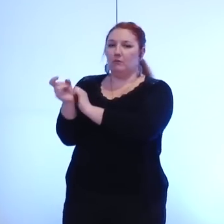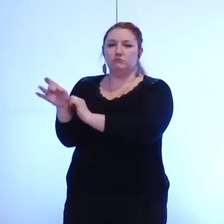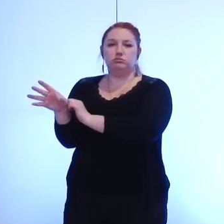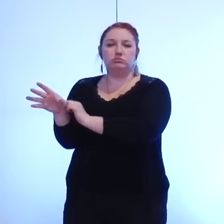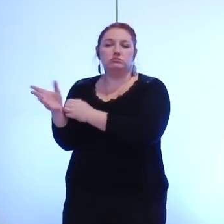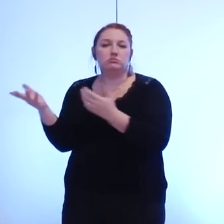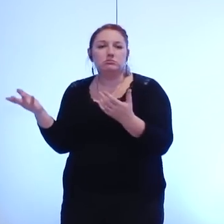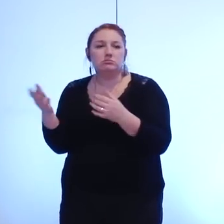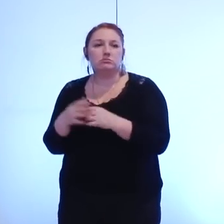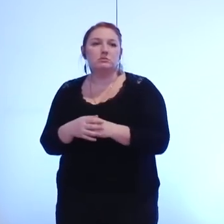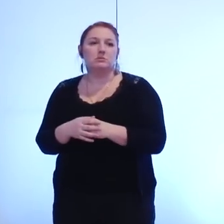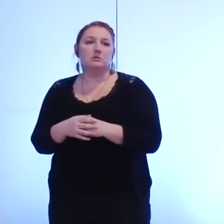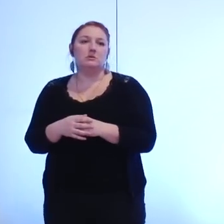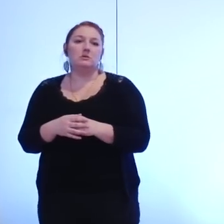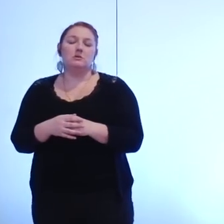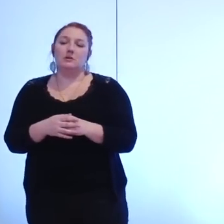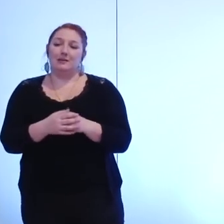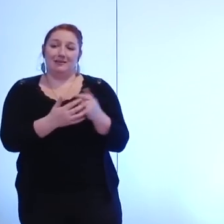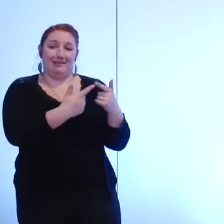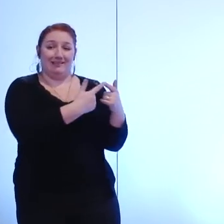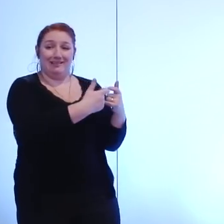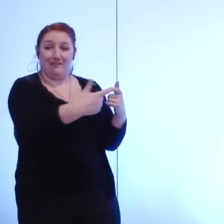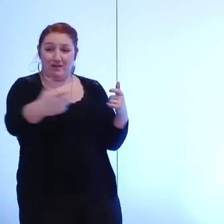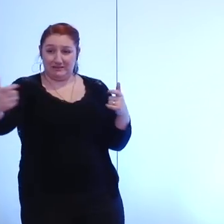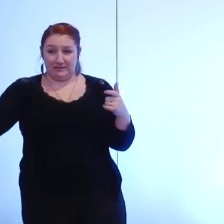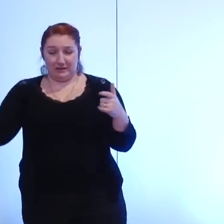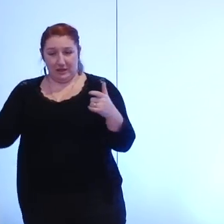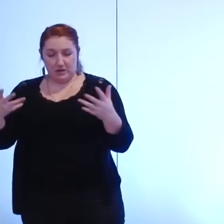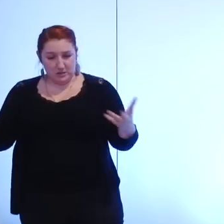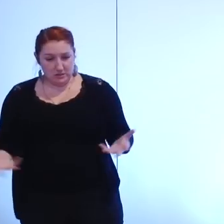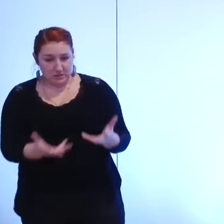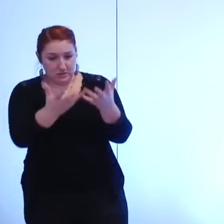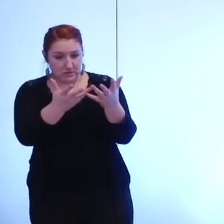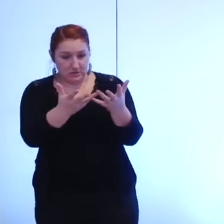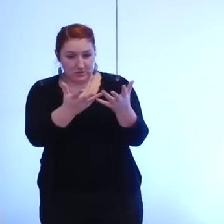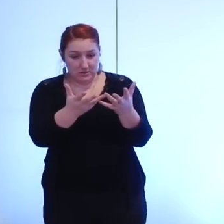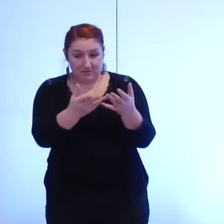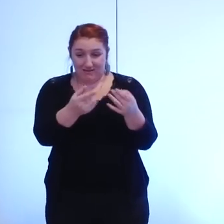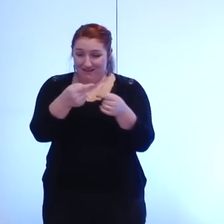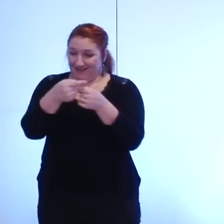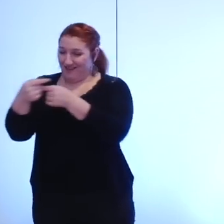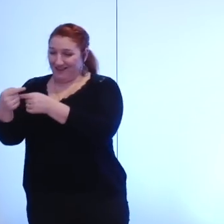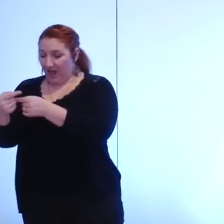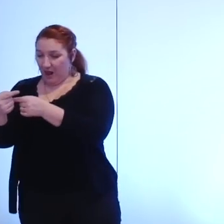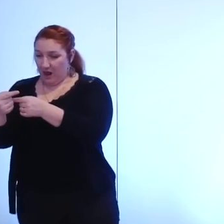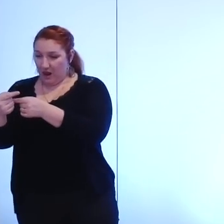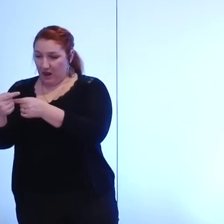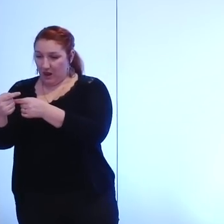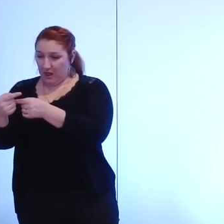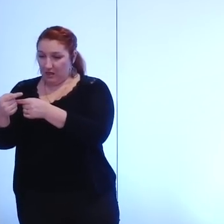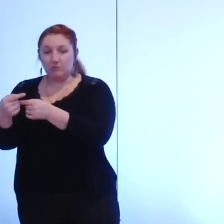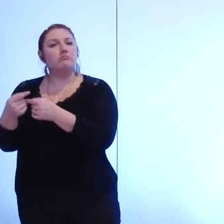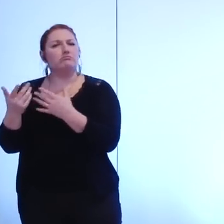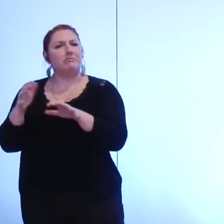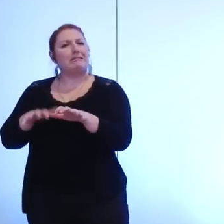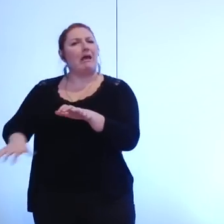diversité se traduise par le refus de soutenir ce qui fait la force de notre